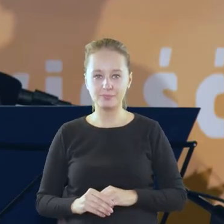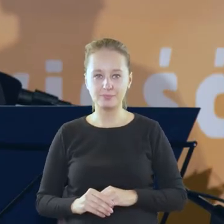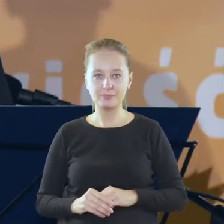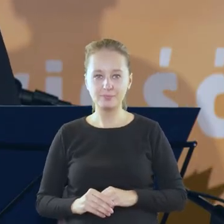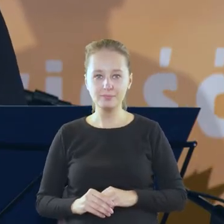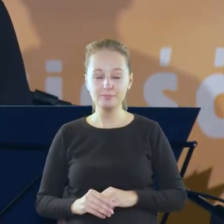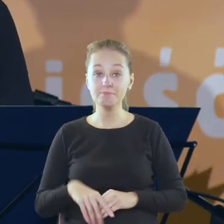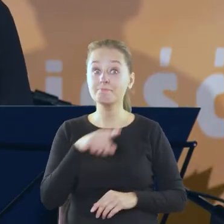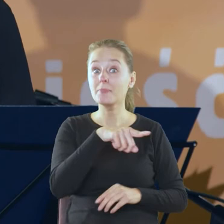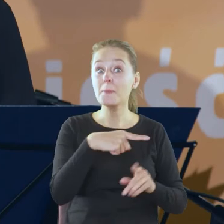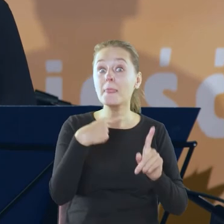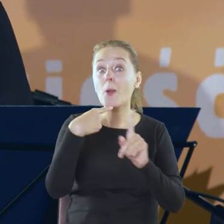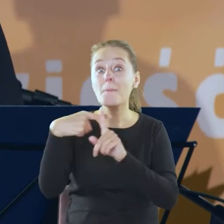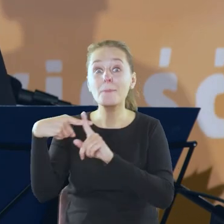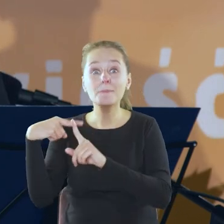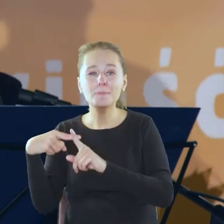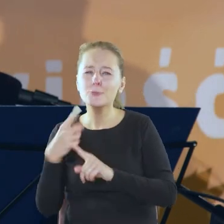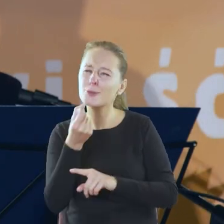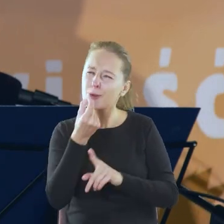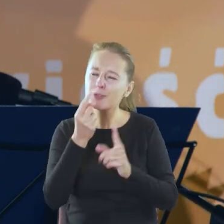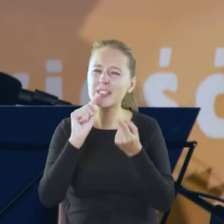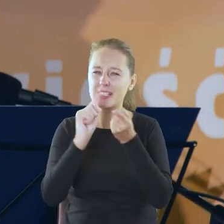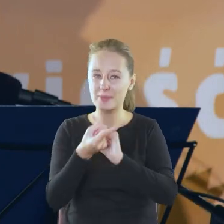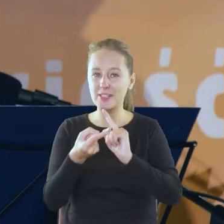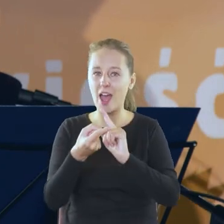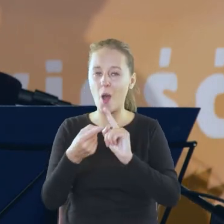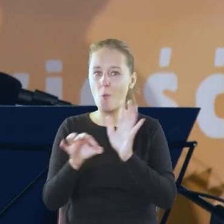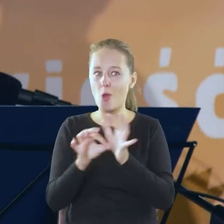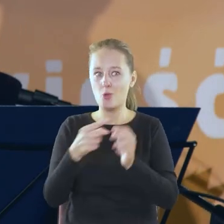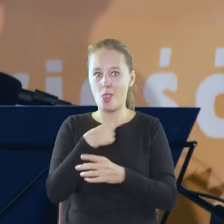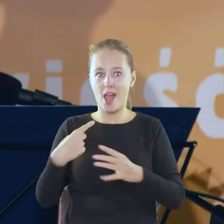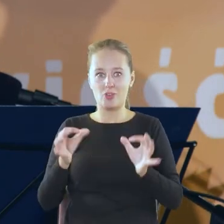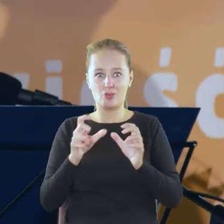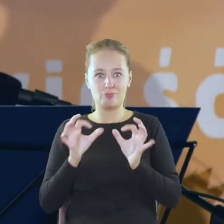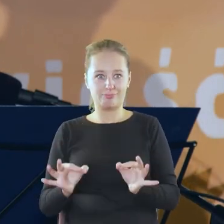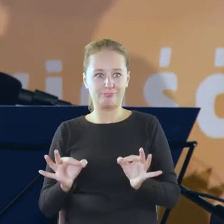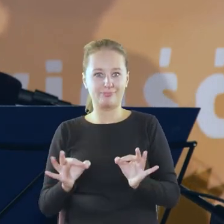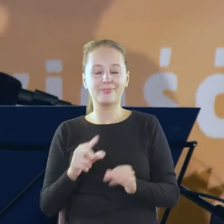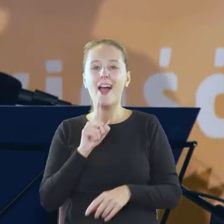te komplementy jak mi się wydaje troszkę się zmieniły do naszych czasów ale nie aż tak znowu bardzo